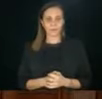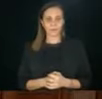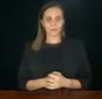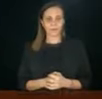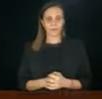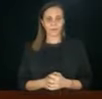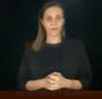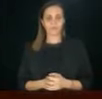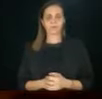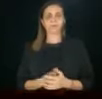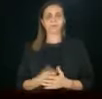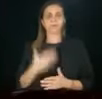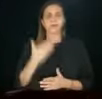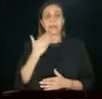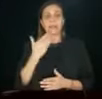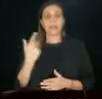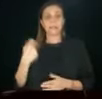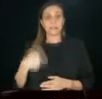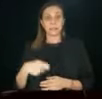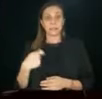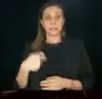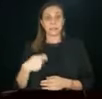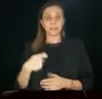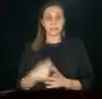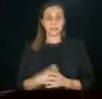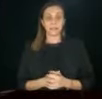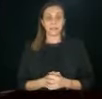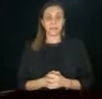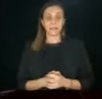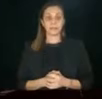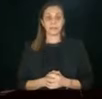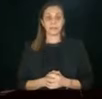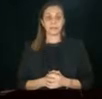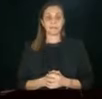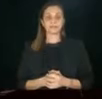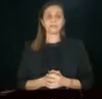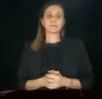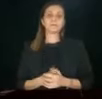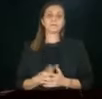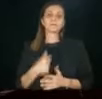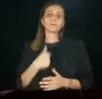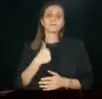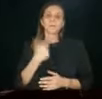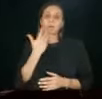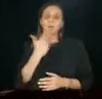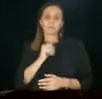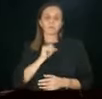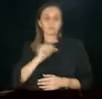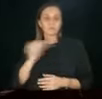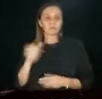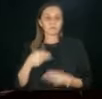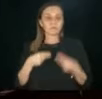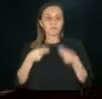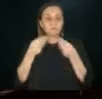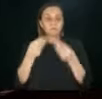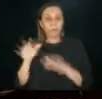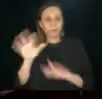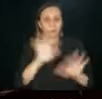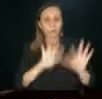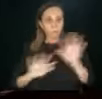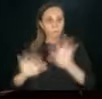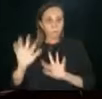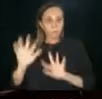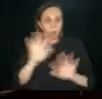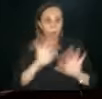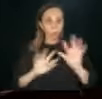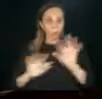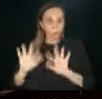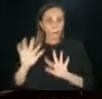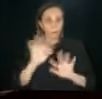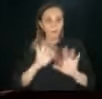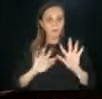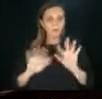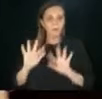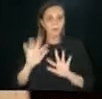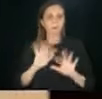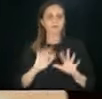Grazie Presidente. Volevo limitarmi a dare un'informazione, ma